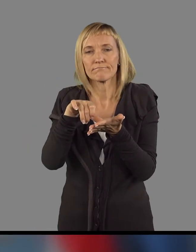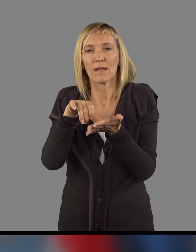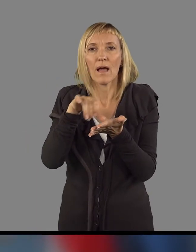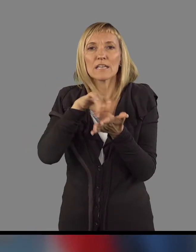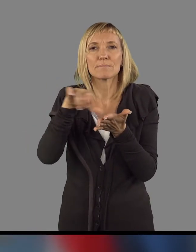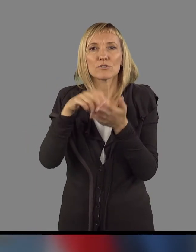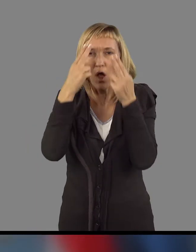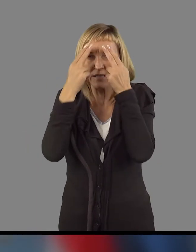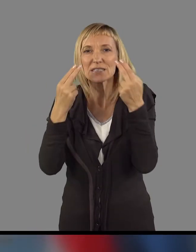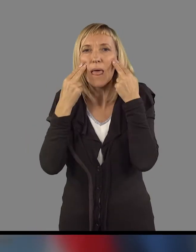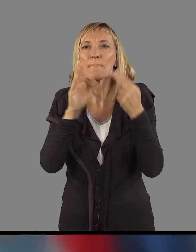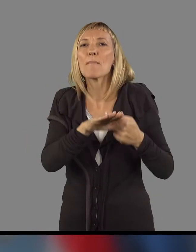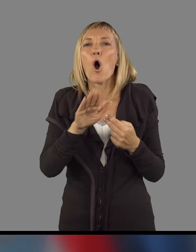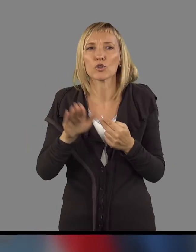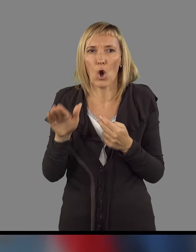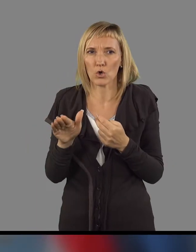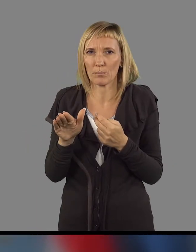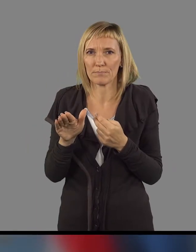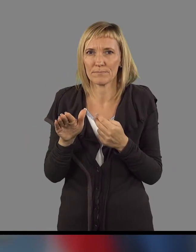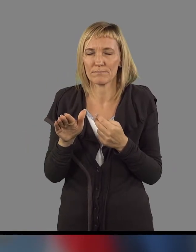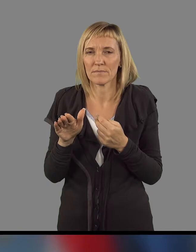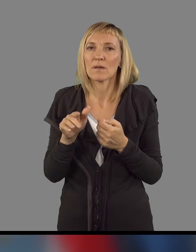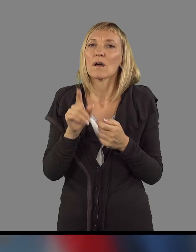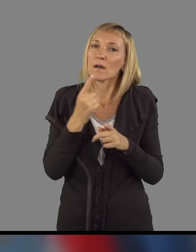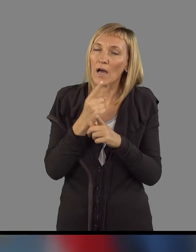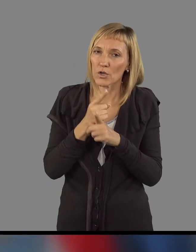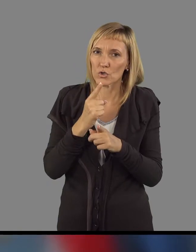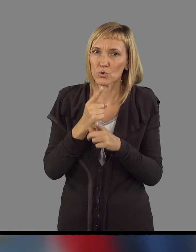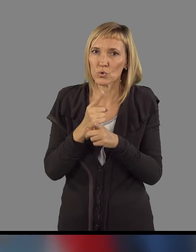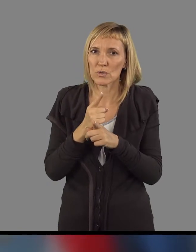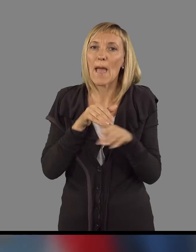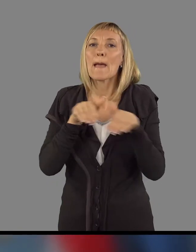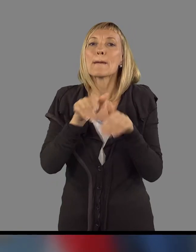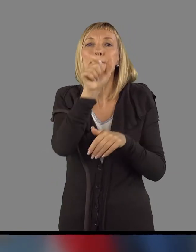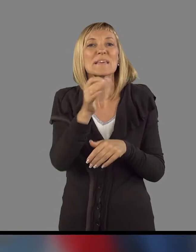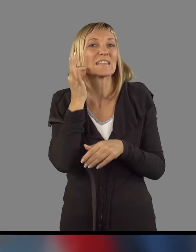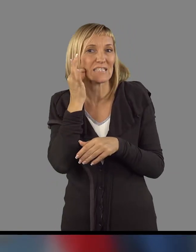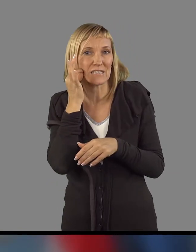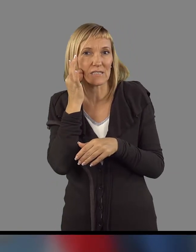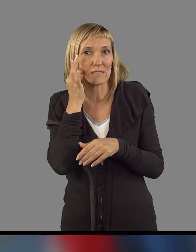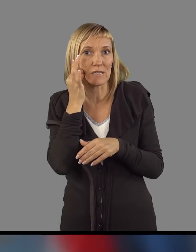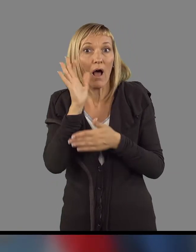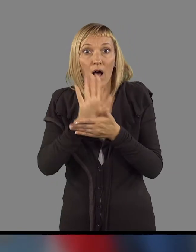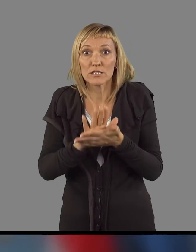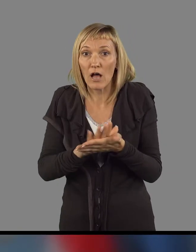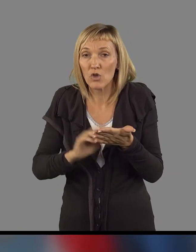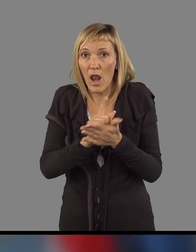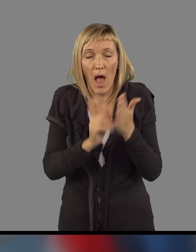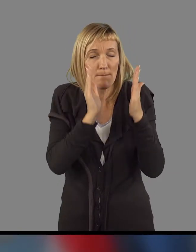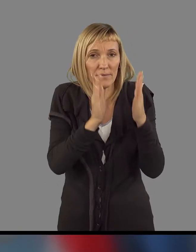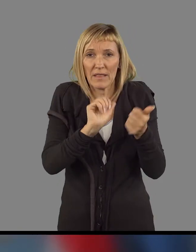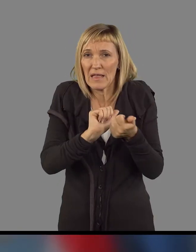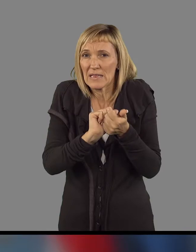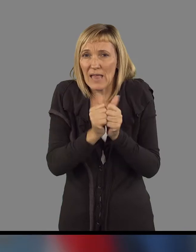slepim otrokom in tako naprej, kar je tudi ministrico doletelo, ko je začela mandat